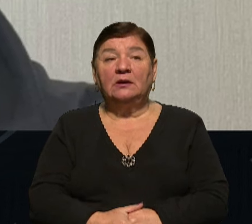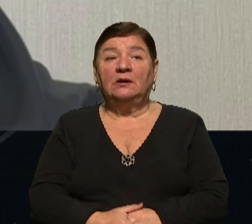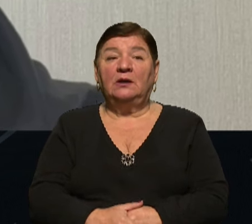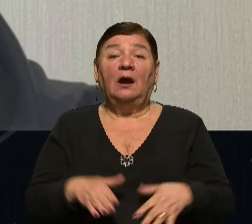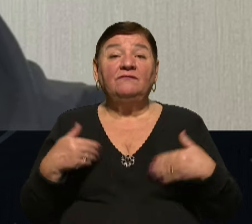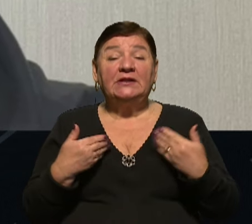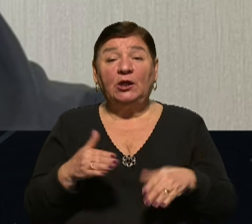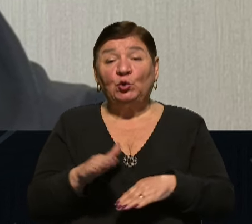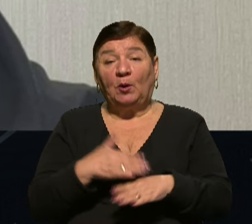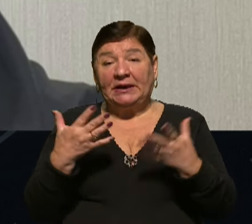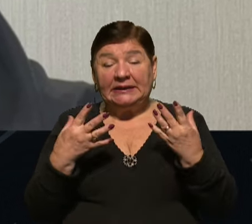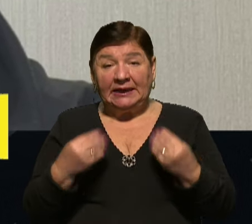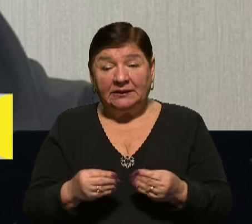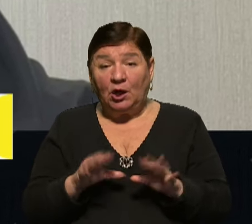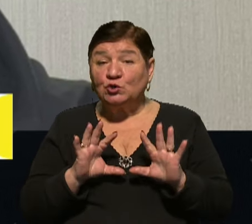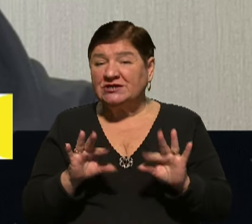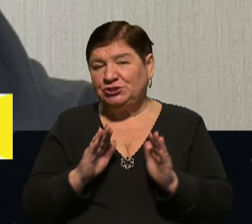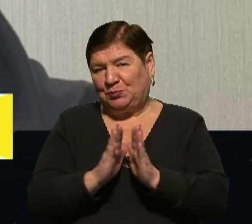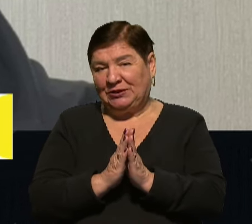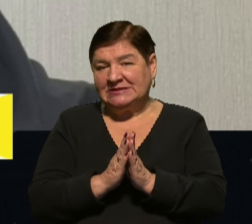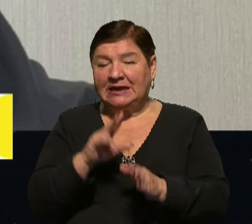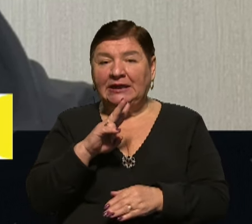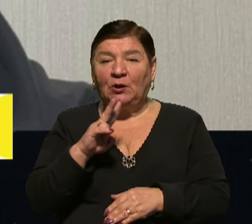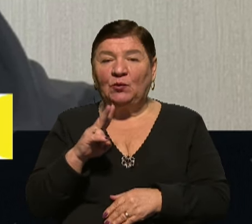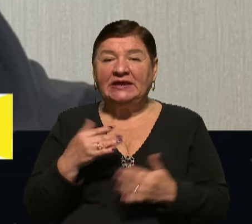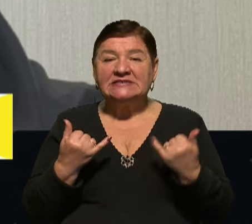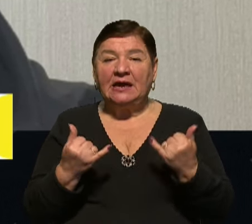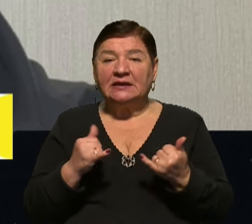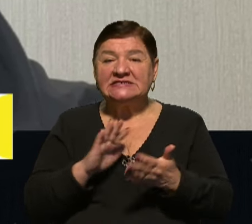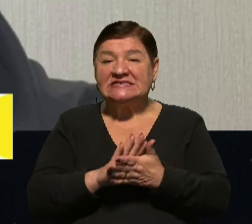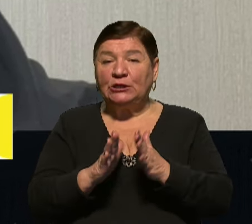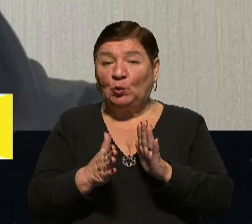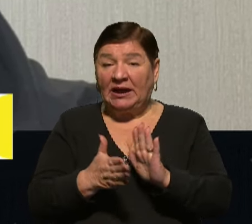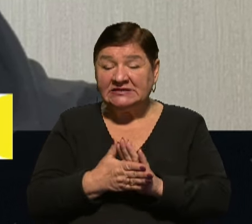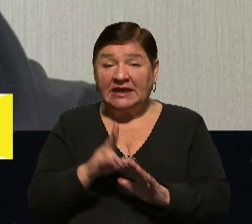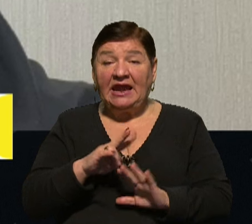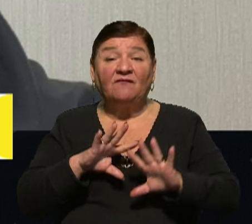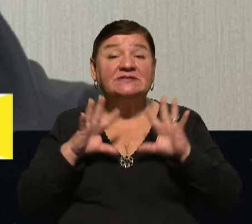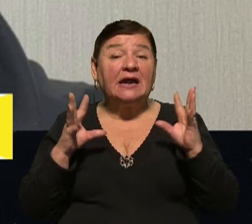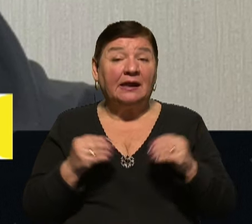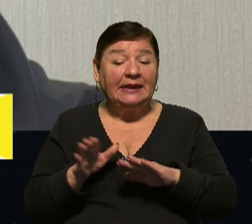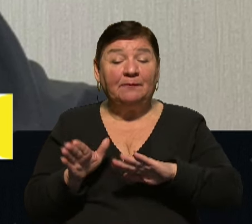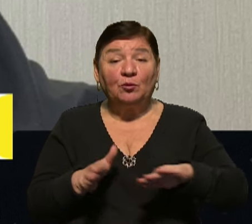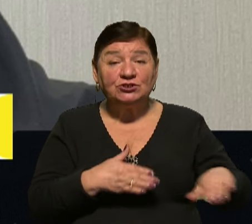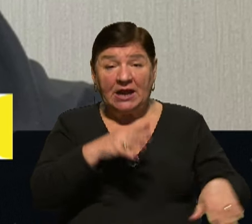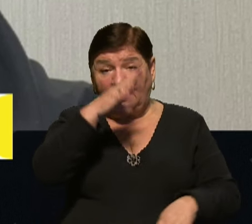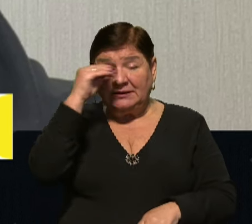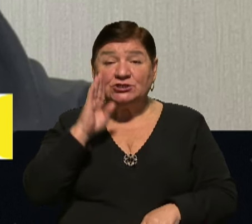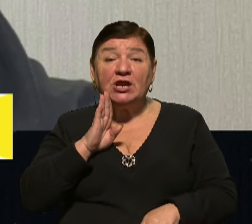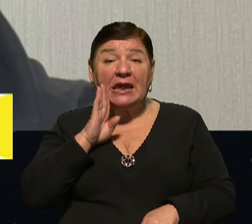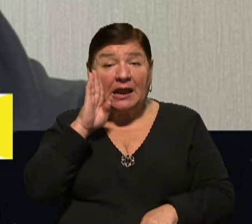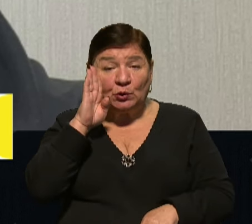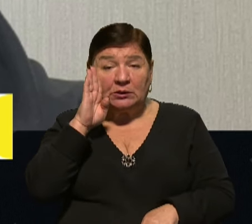Вітаю, добрий день. Розкажіть, будь ласка, якою є ситуація, як взагалі минула ніч і ранок і